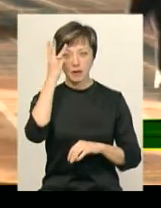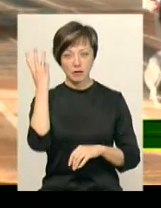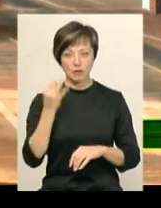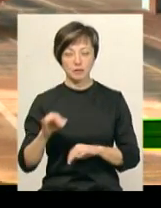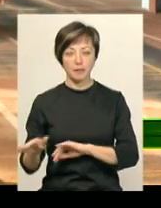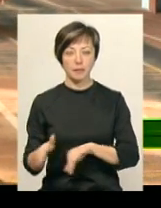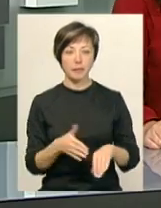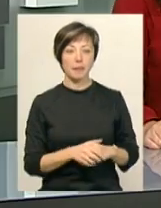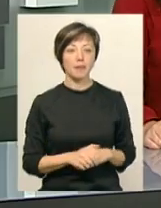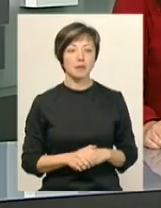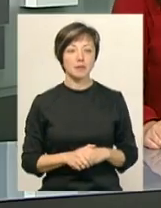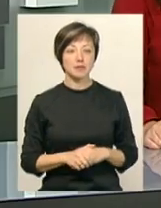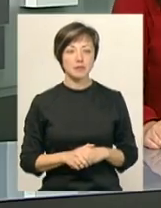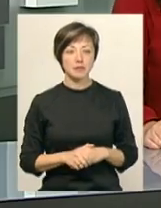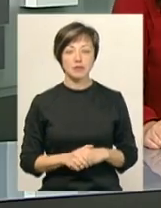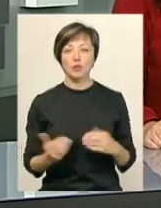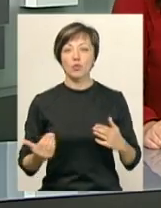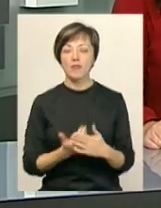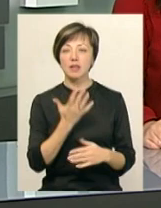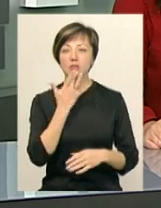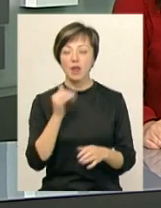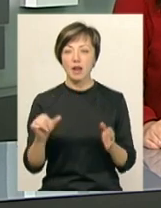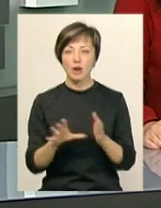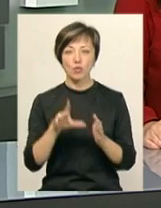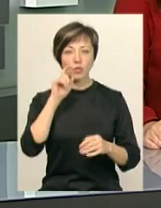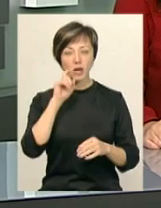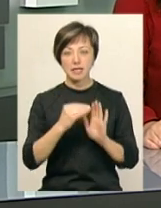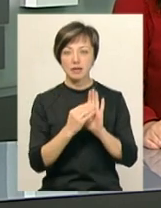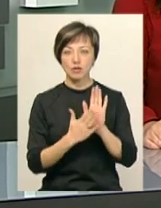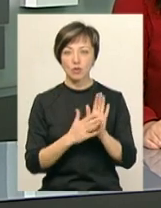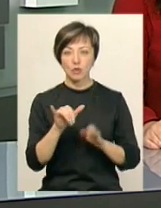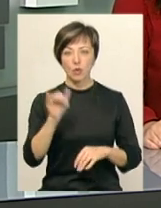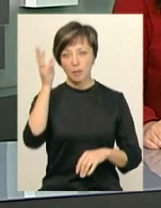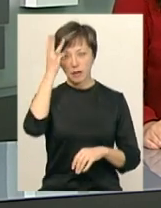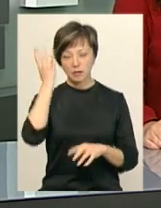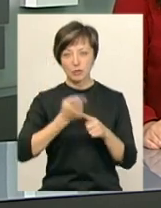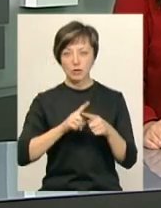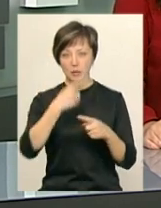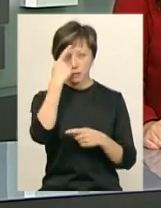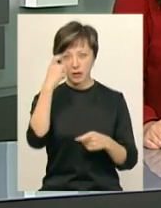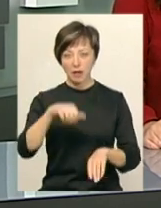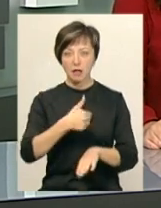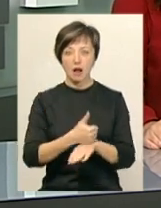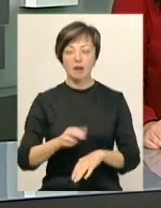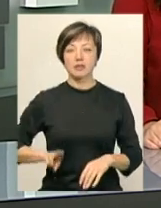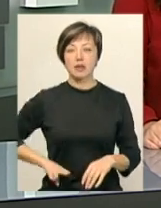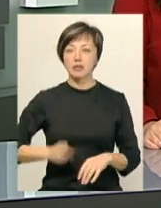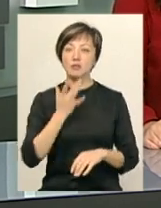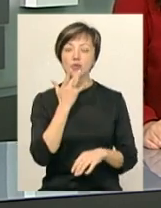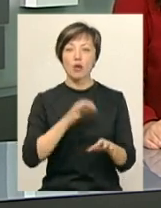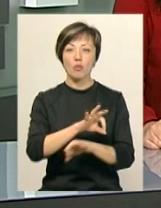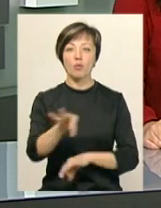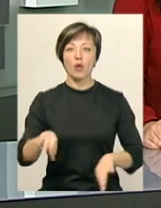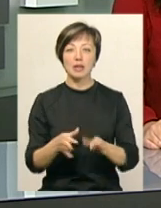центрі. Новий національний рекорд України зафіксовано у Хмельницькому. Про це повідомила генеральний директор національного